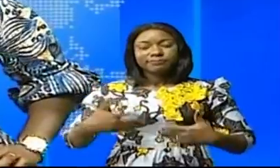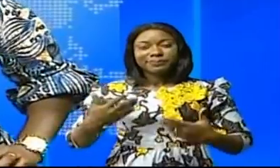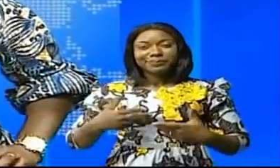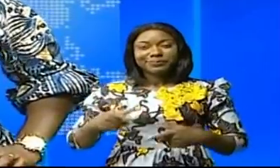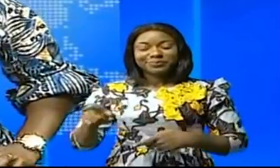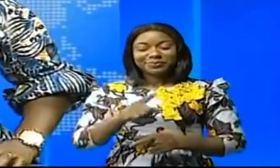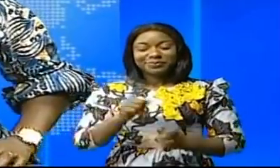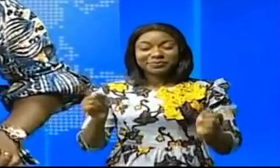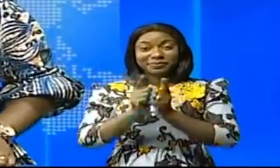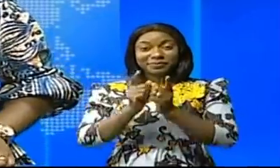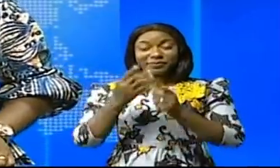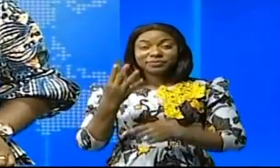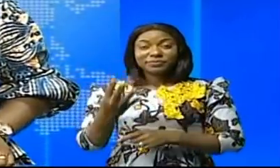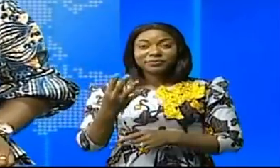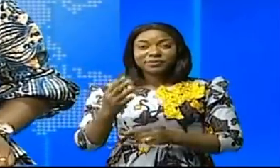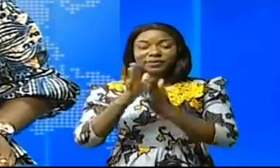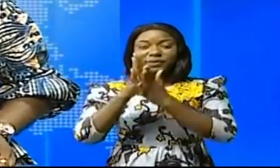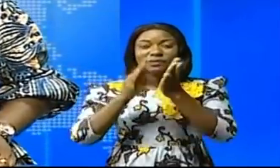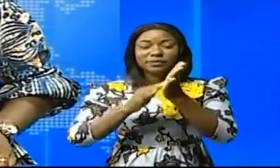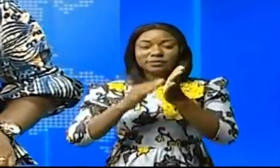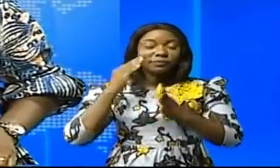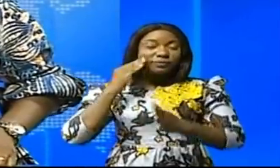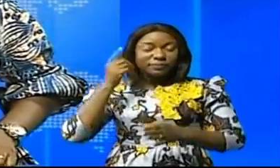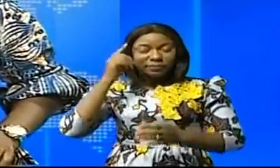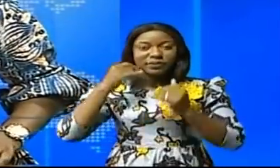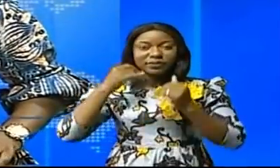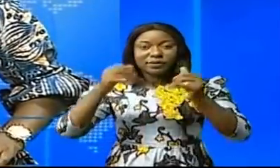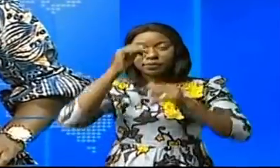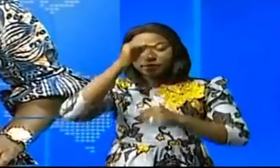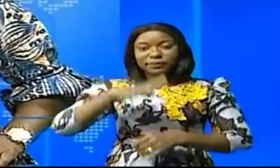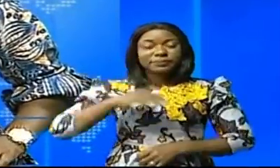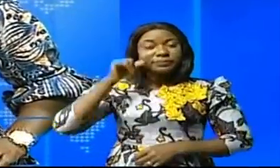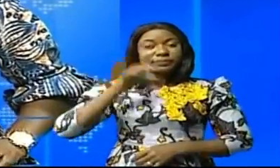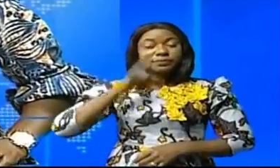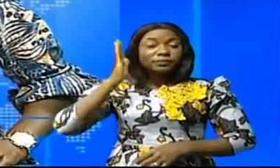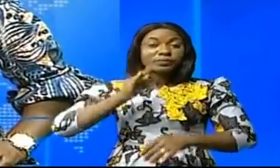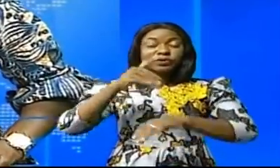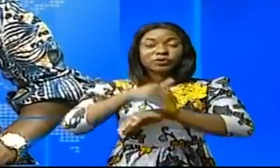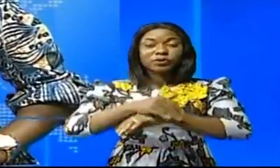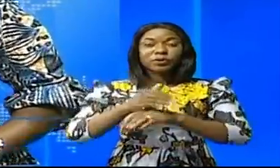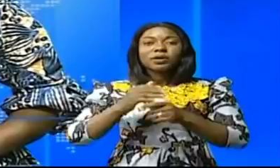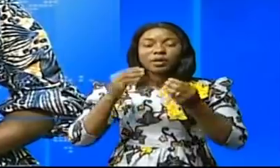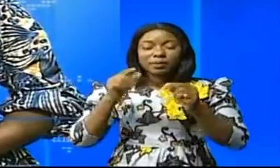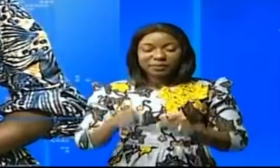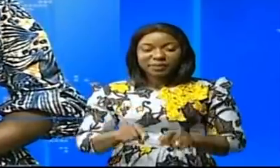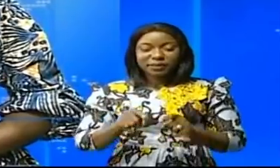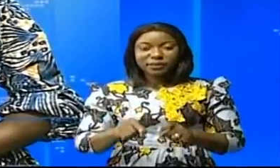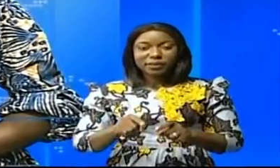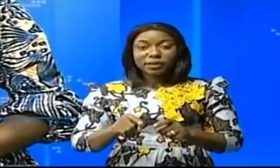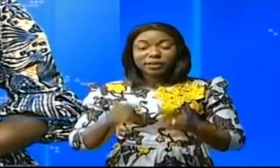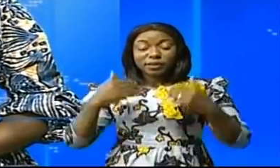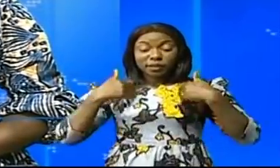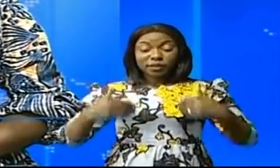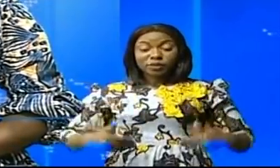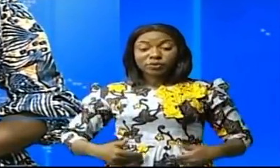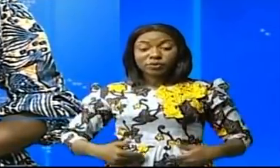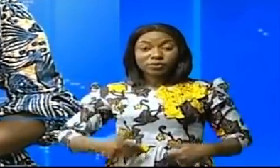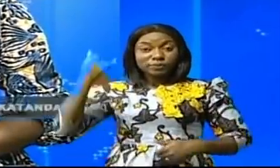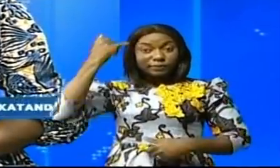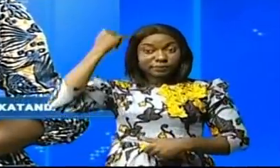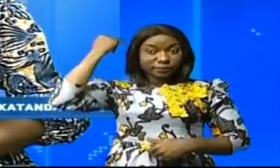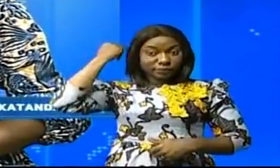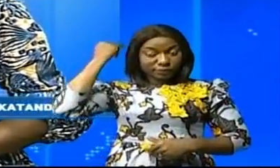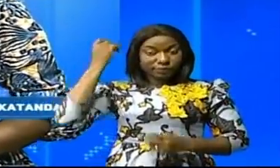Vous retrouvez ce jeudi 19h pour vous informer. Mesdames et messieurs, bonsoir. Le relique de l'héron national Patrice Emery,